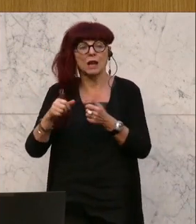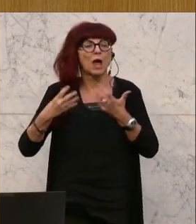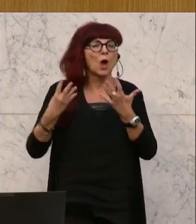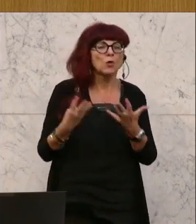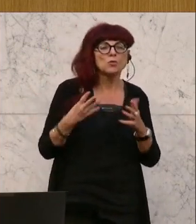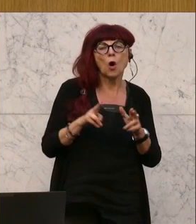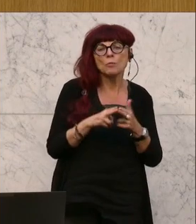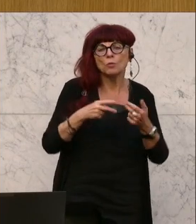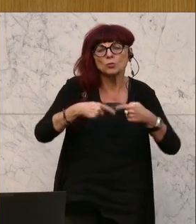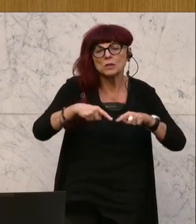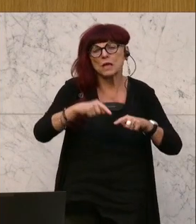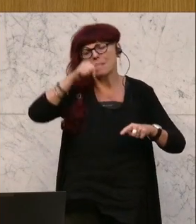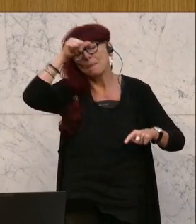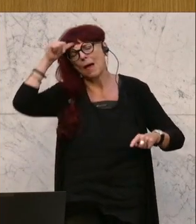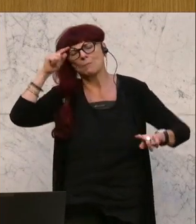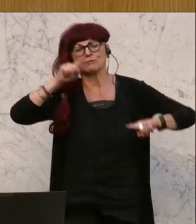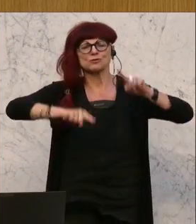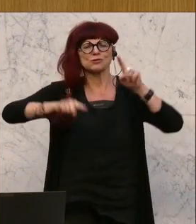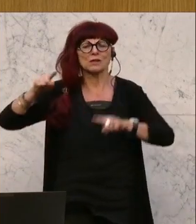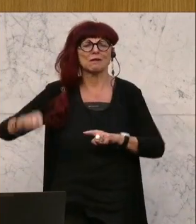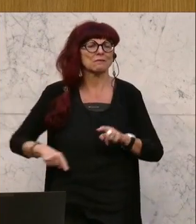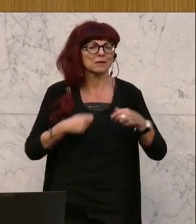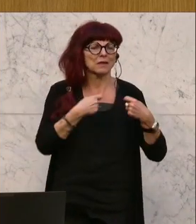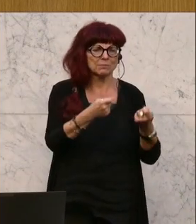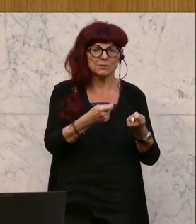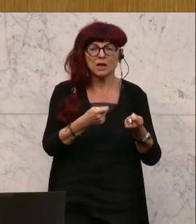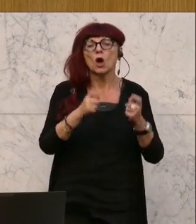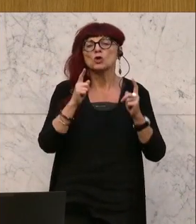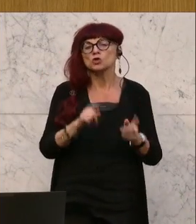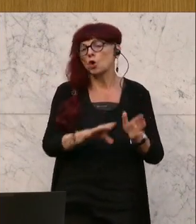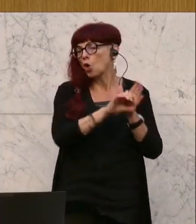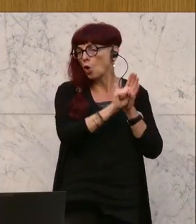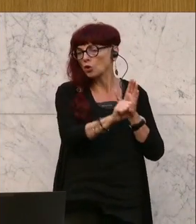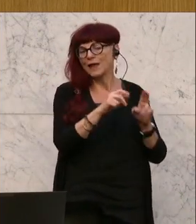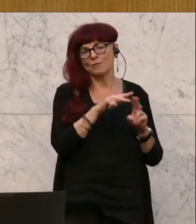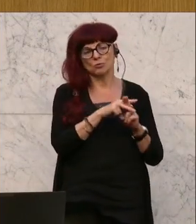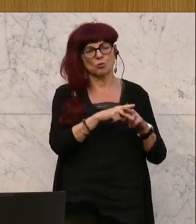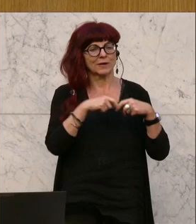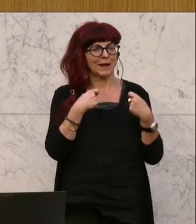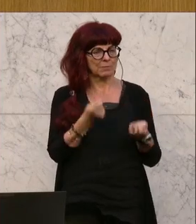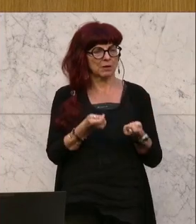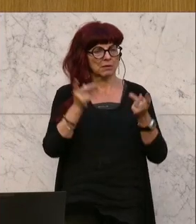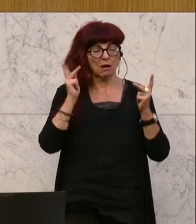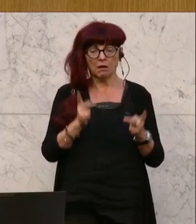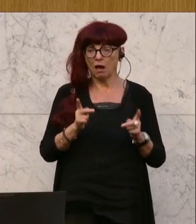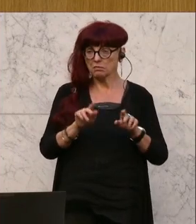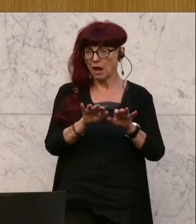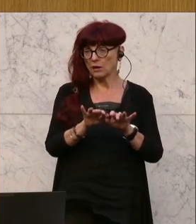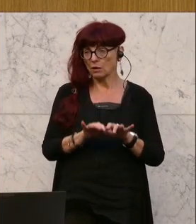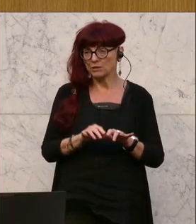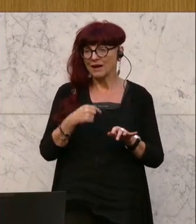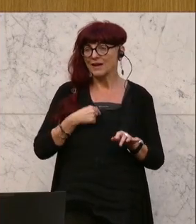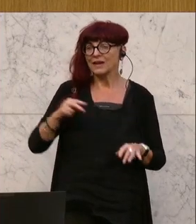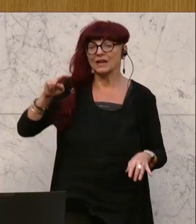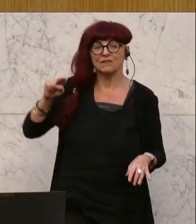unterschiedlich, existieren sie unterschiedlich, gibt, dass es ein einfaches Online-Tool geben soll, wo man eingibt. Ich komme aus